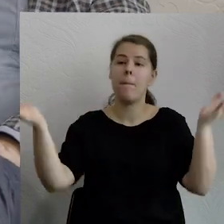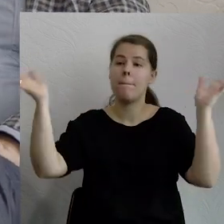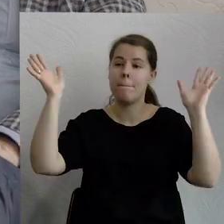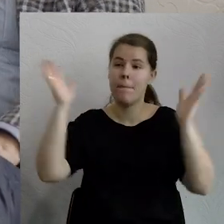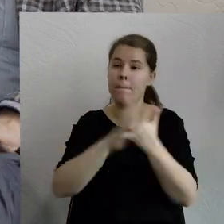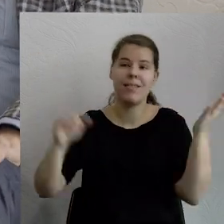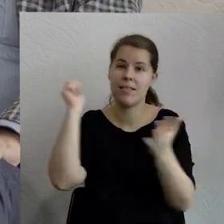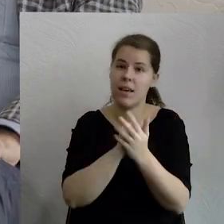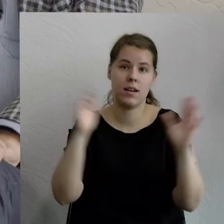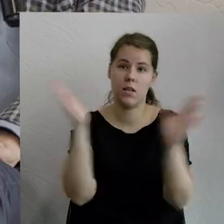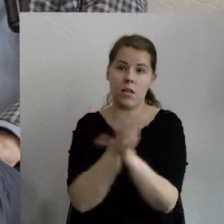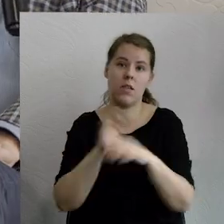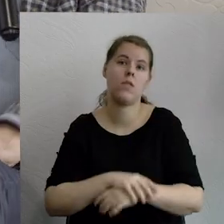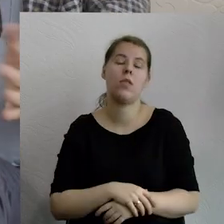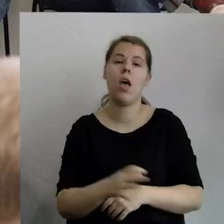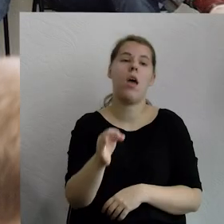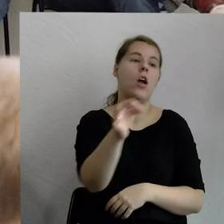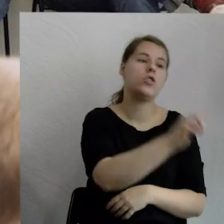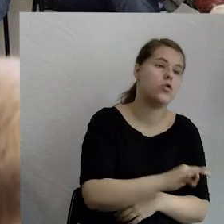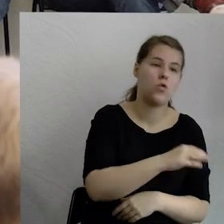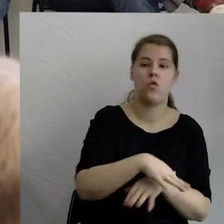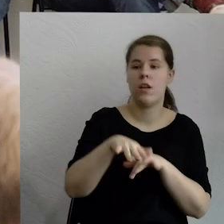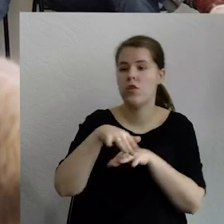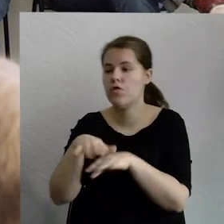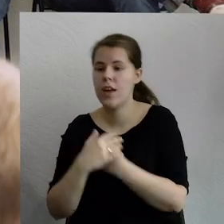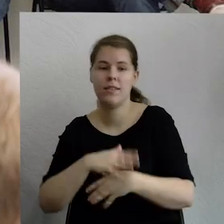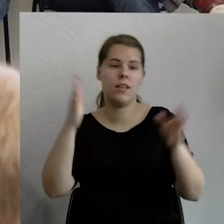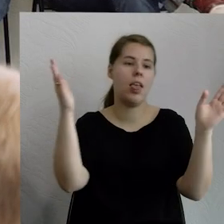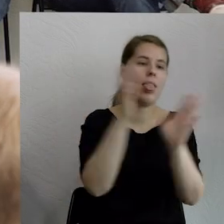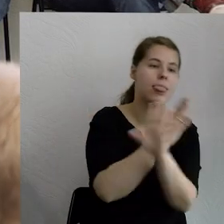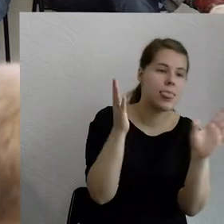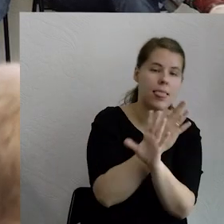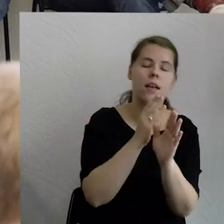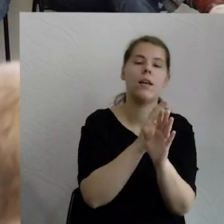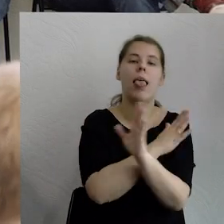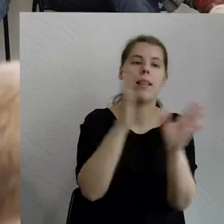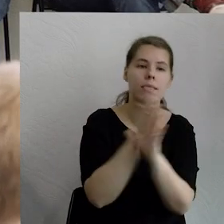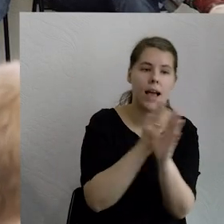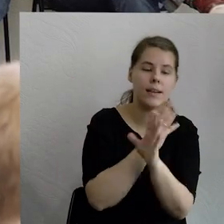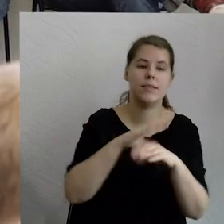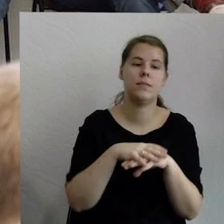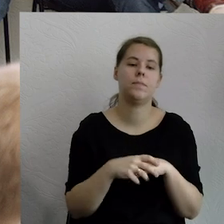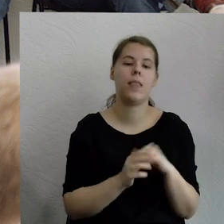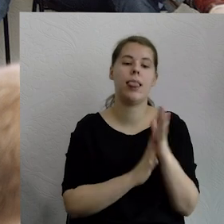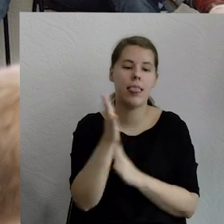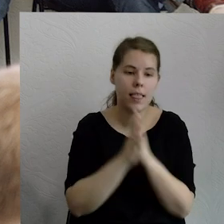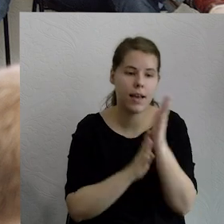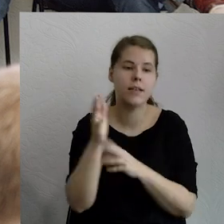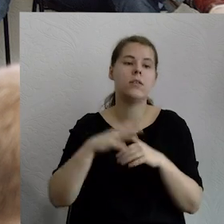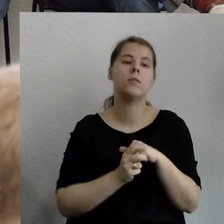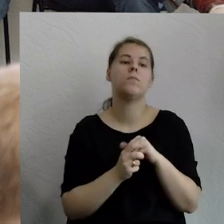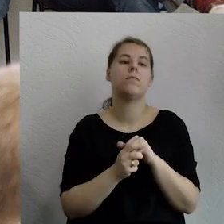wodę po lasy i to był jeden z czynników, zresztą zmiany, bardzo istotny mobilizacji społecznej